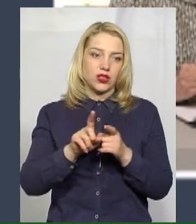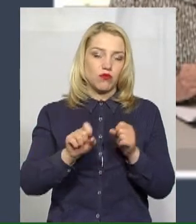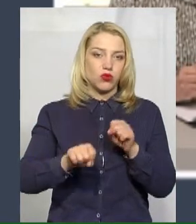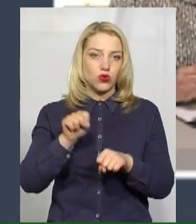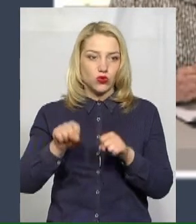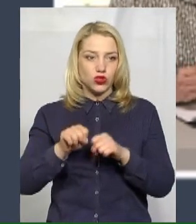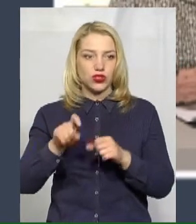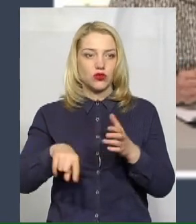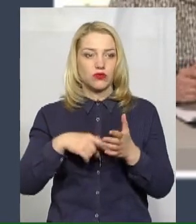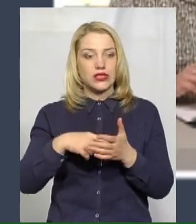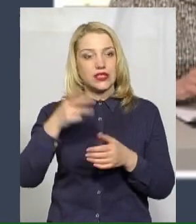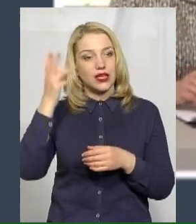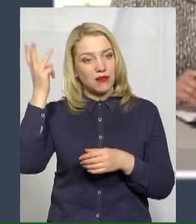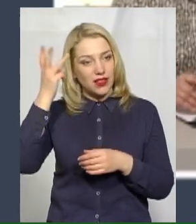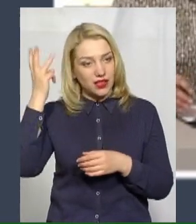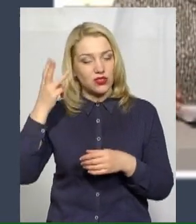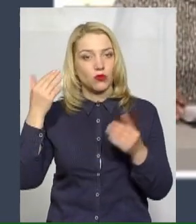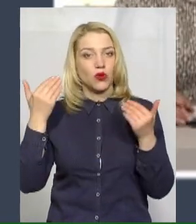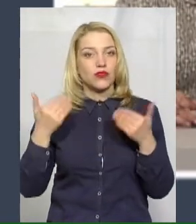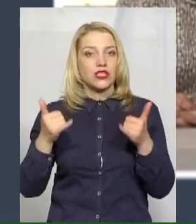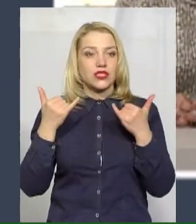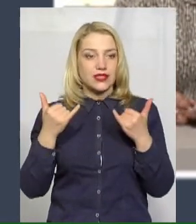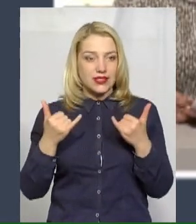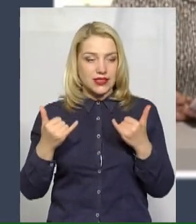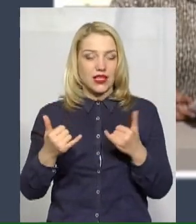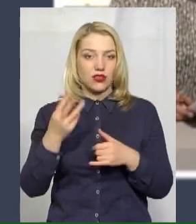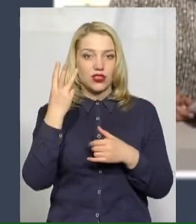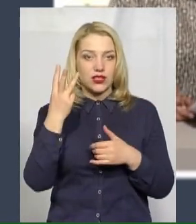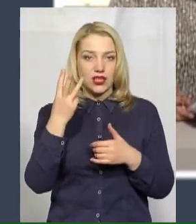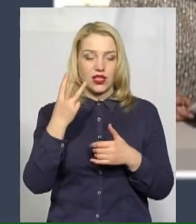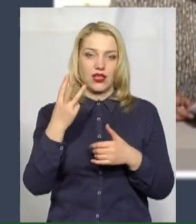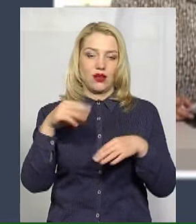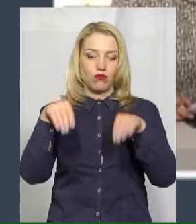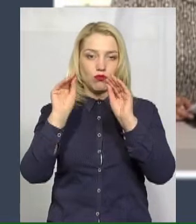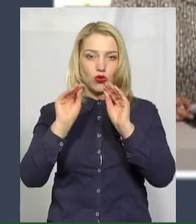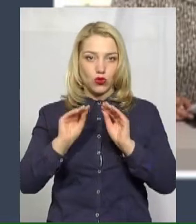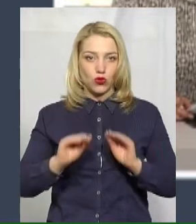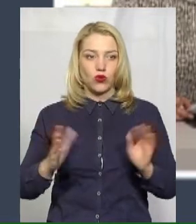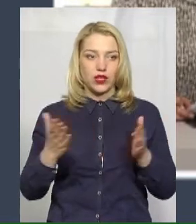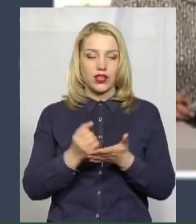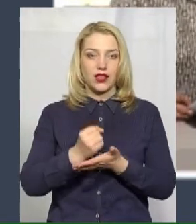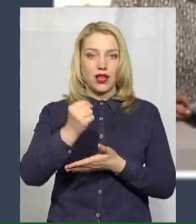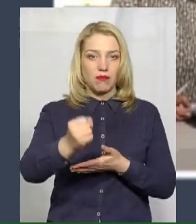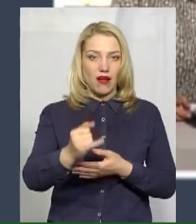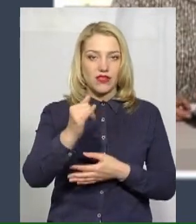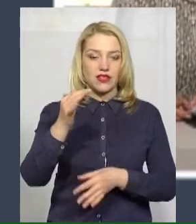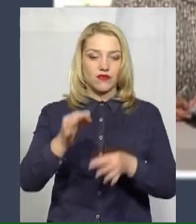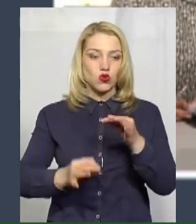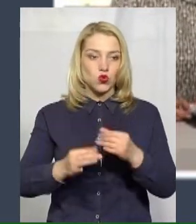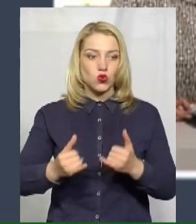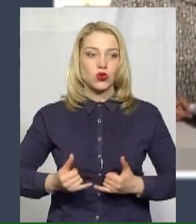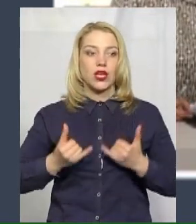у Хмельницькому вже зараз складено три протоколи, які направлені до суду для